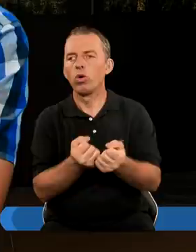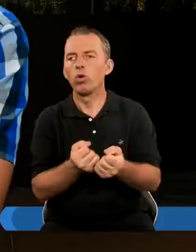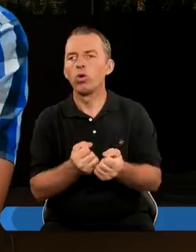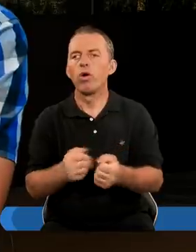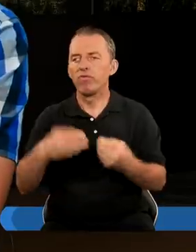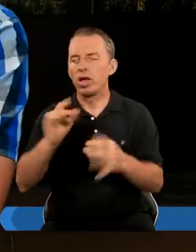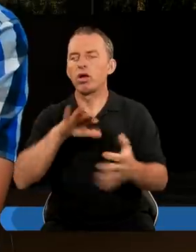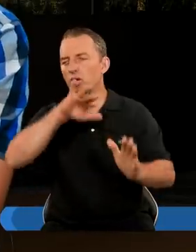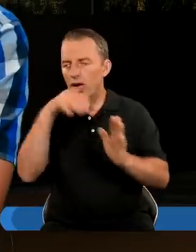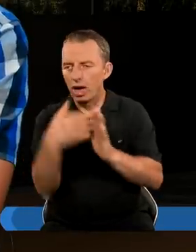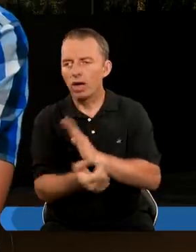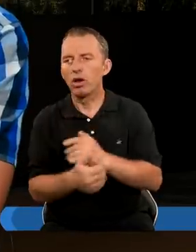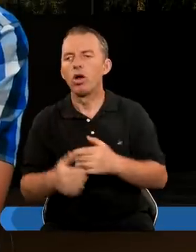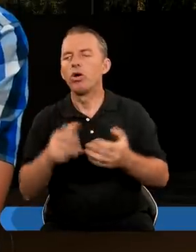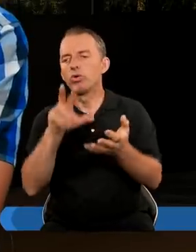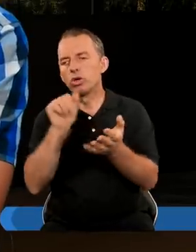Różnic Między innymi